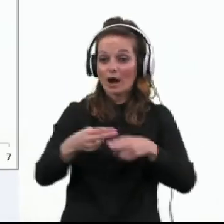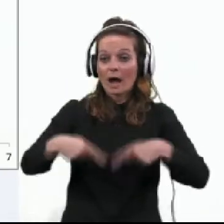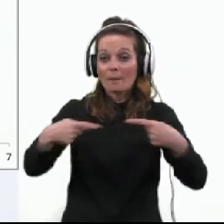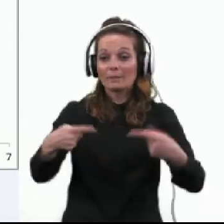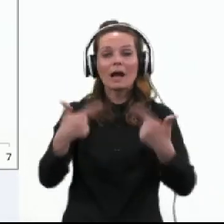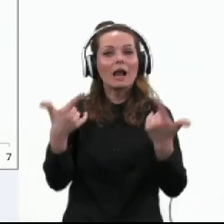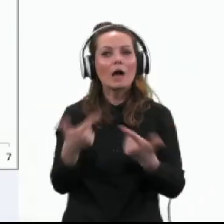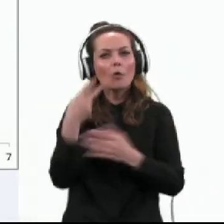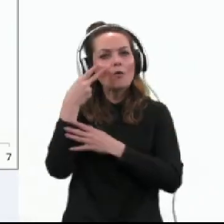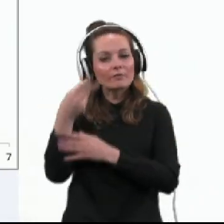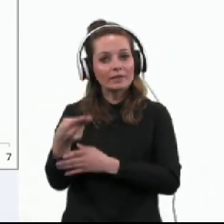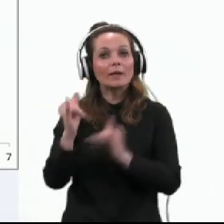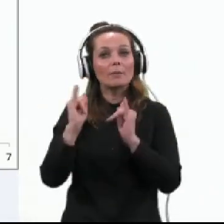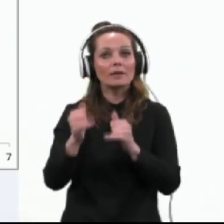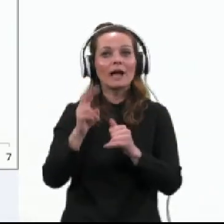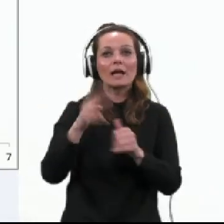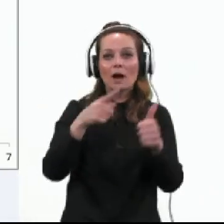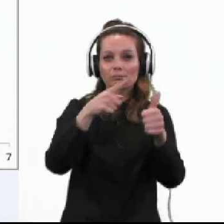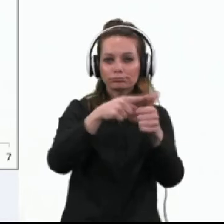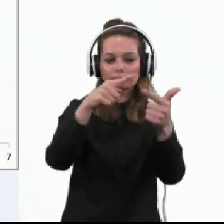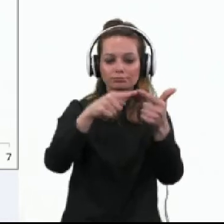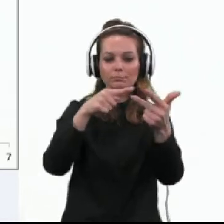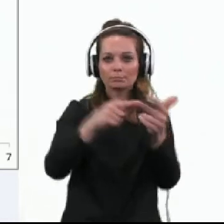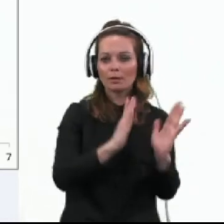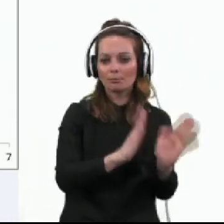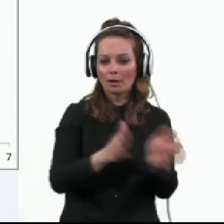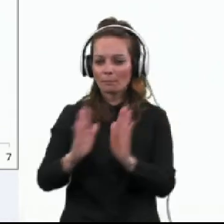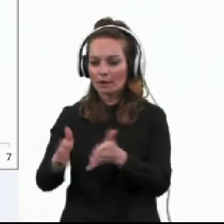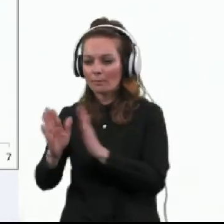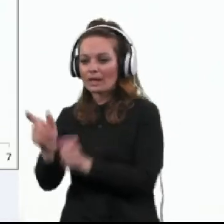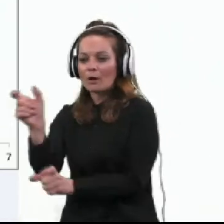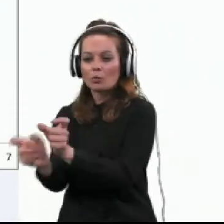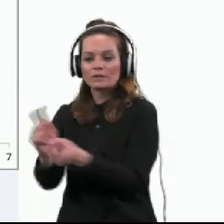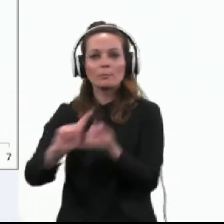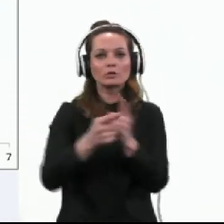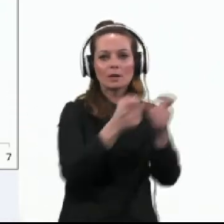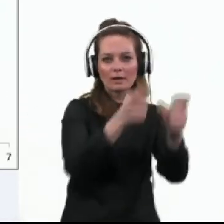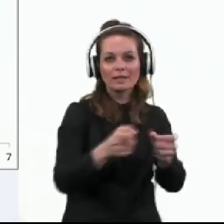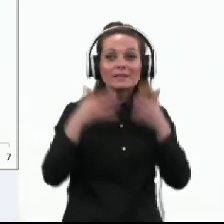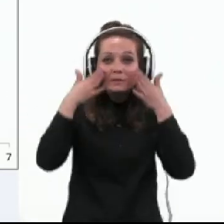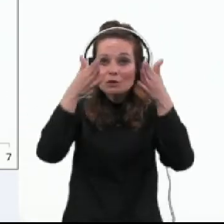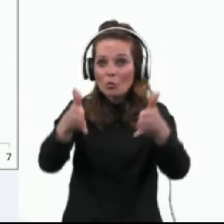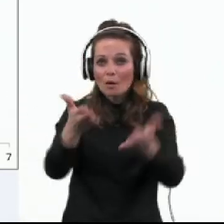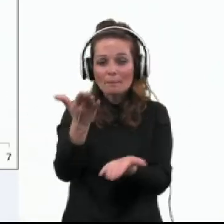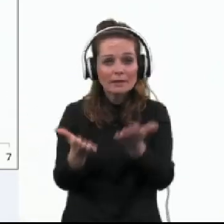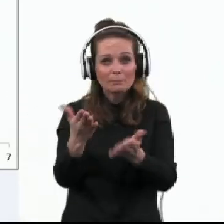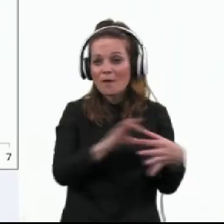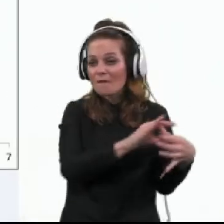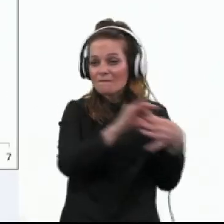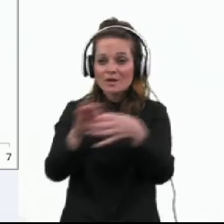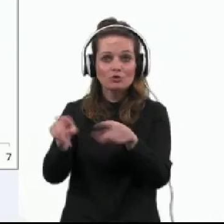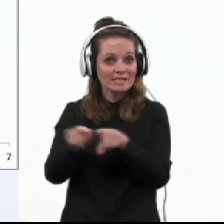vidimo, da je vrstni red teh oseb institucije oziroma zaupanja približno enak v ščas